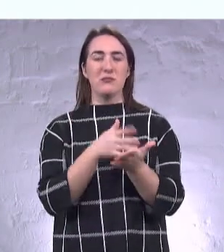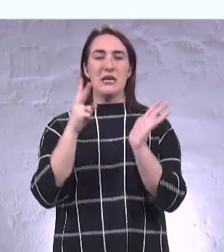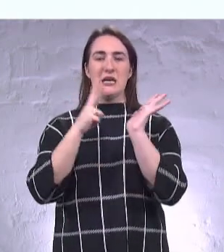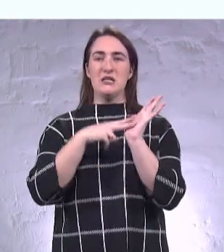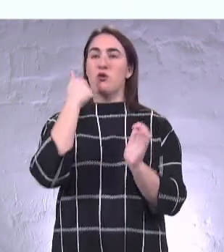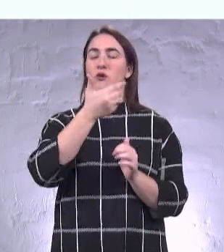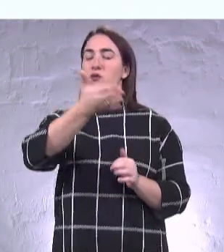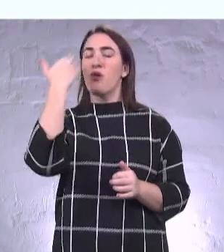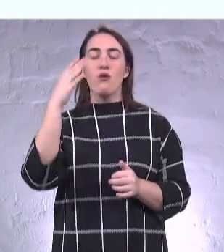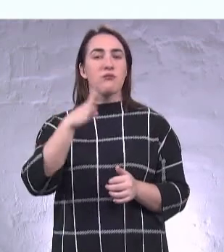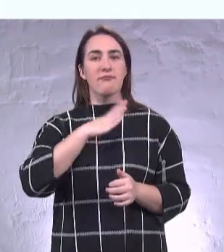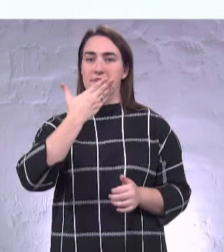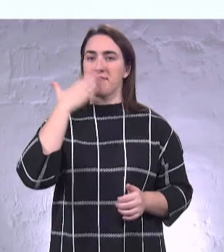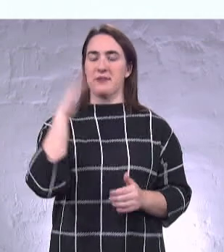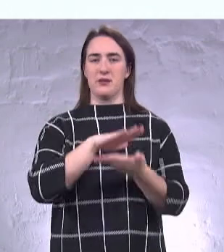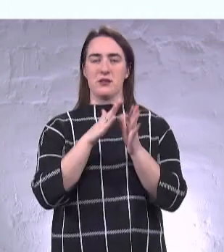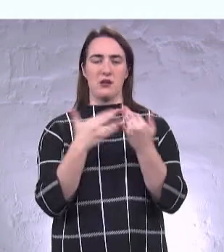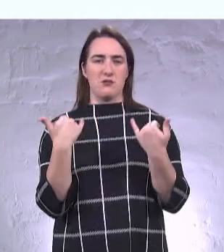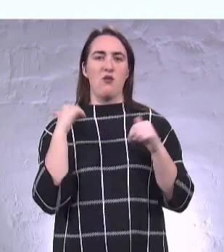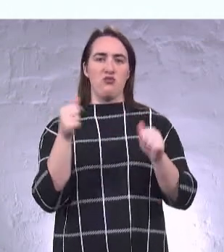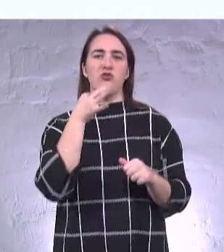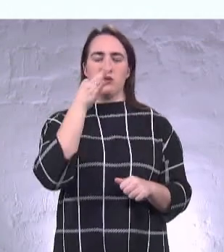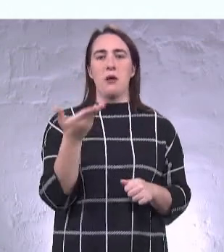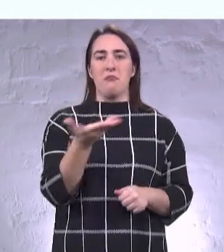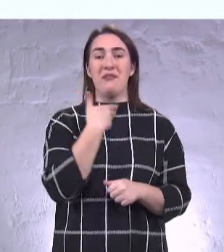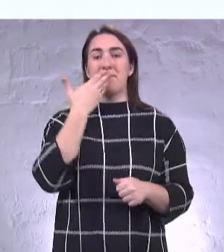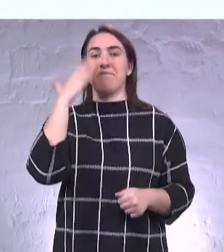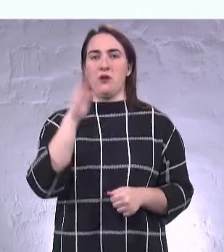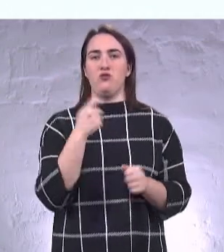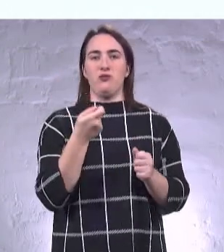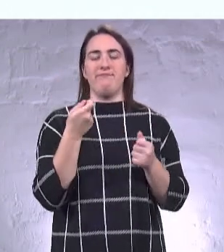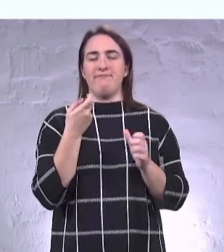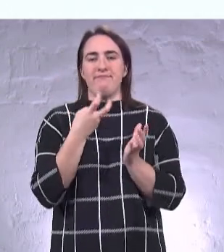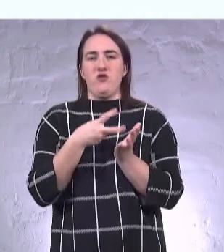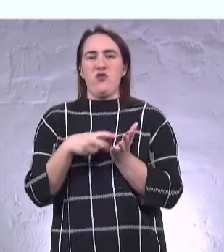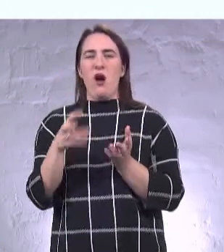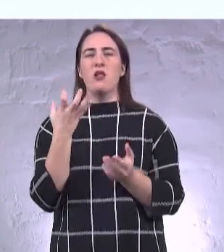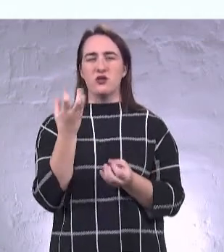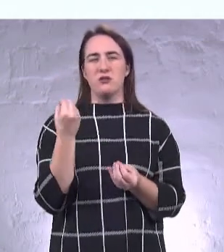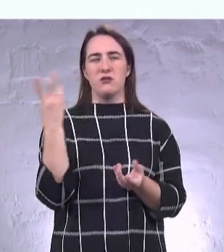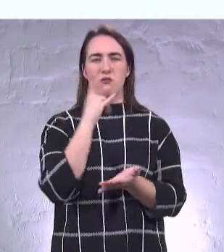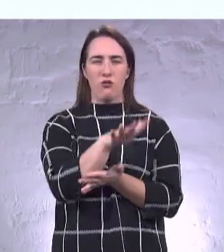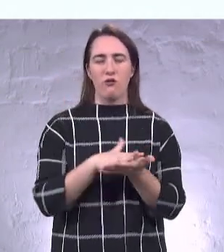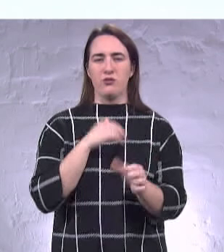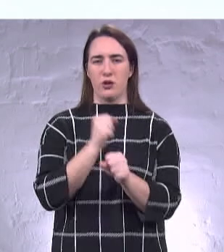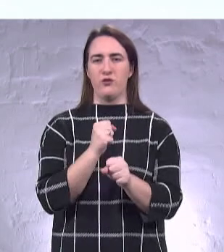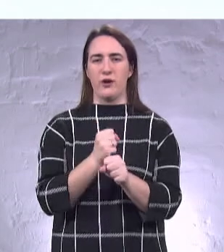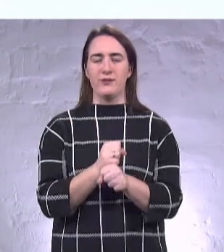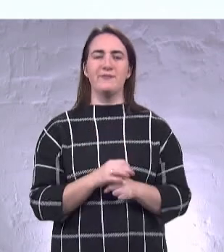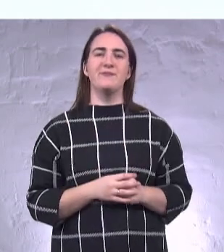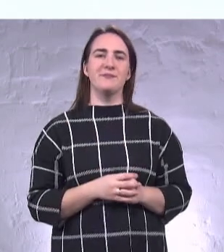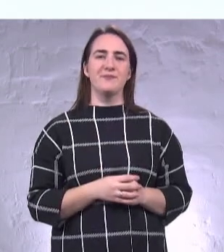критичному стані. Зараз ми вже можемо говорити, що виходимо із цього критичного стану, хоча треба продовжувати працювати. І,